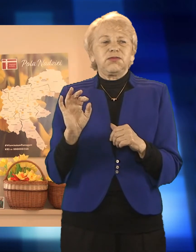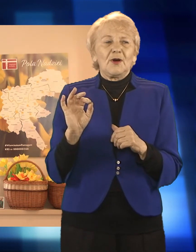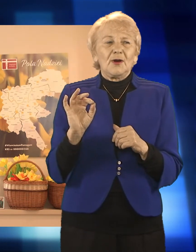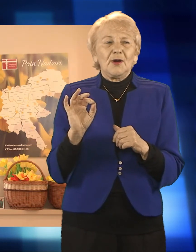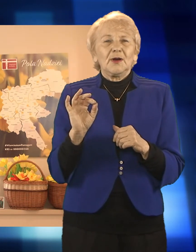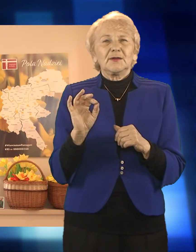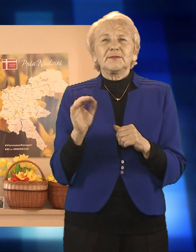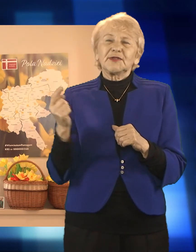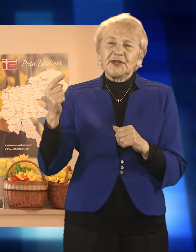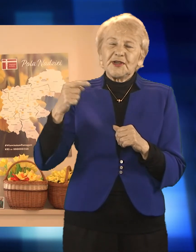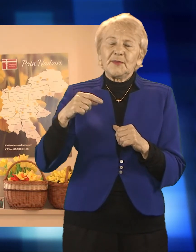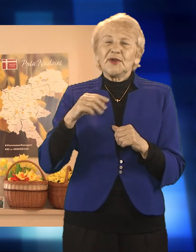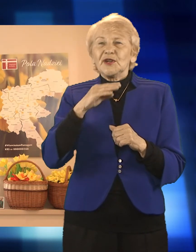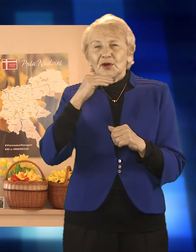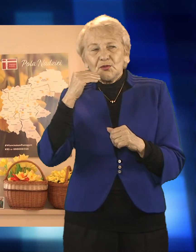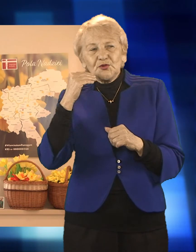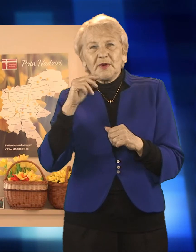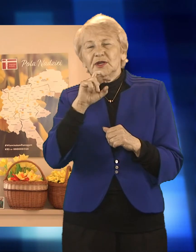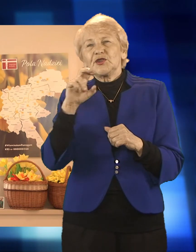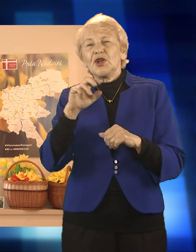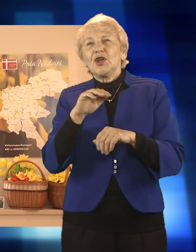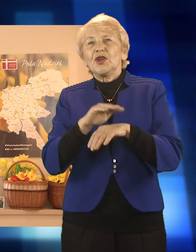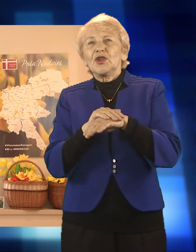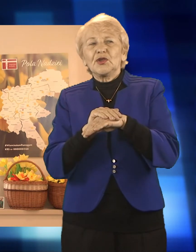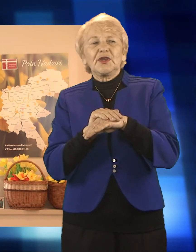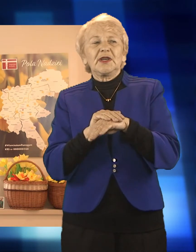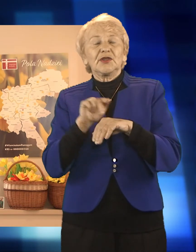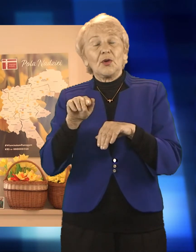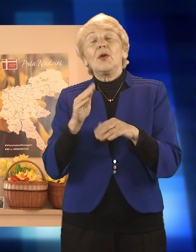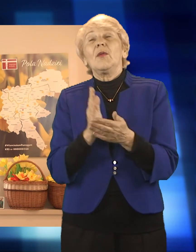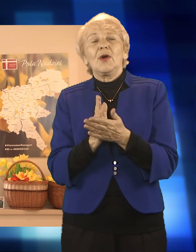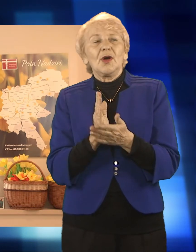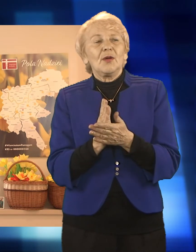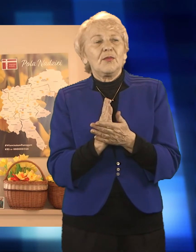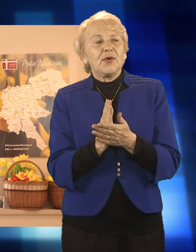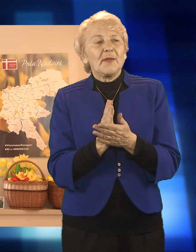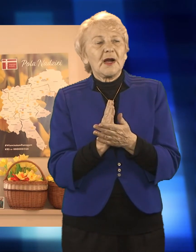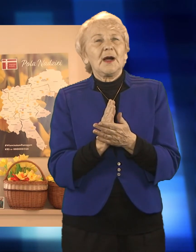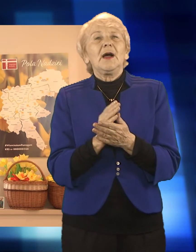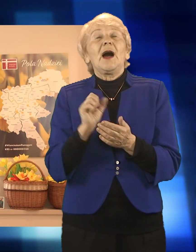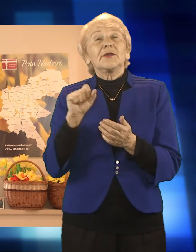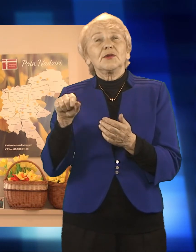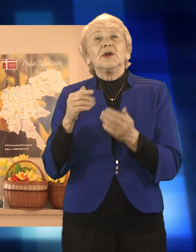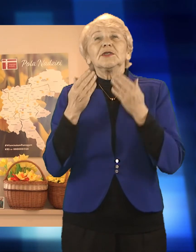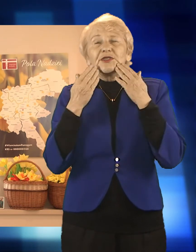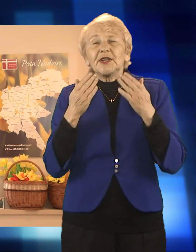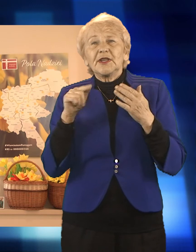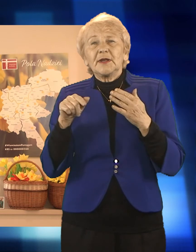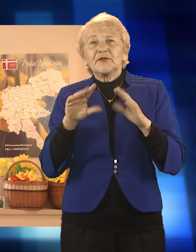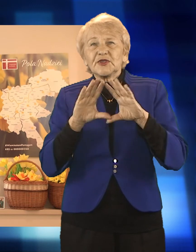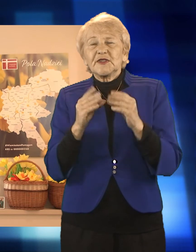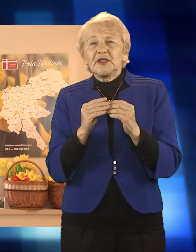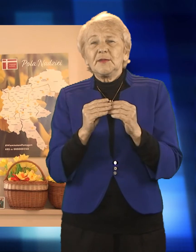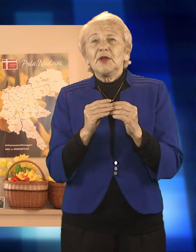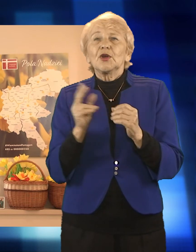piękne sadzonki pomidorów rozdaliśmy naszym pacjentom, będą rosły, będą owoce, rozdaliśmy naszym darczyńcom. Tutaj